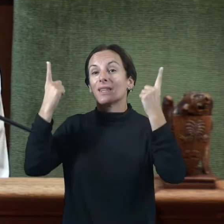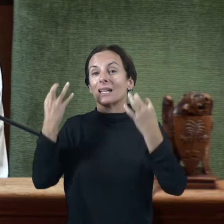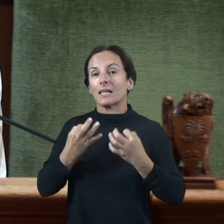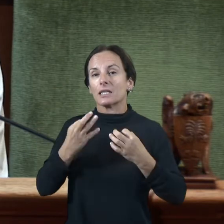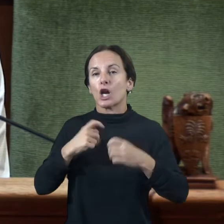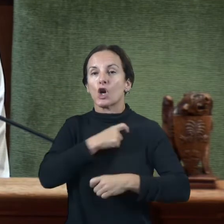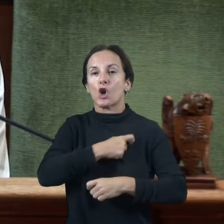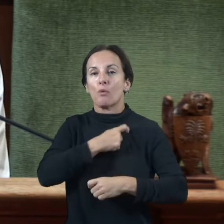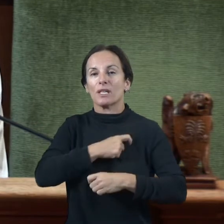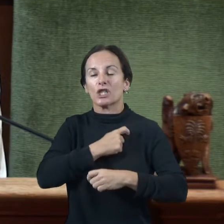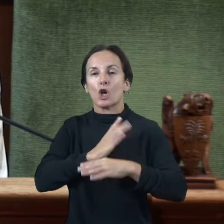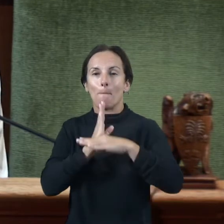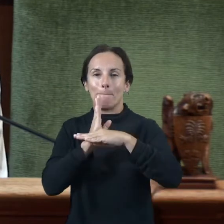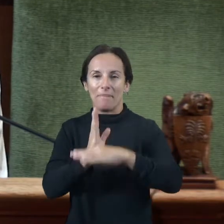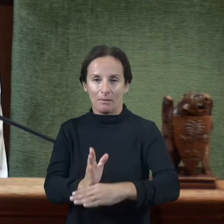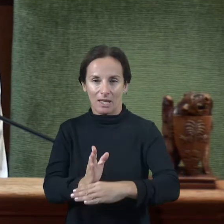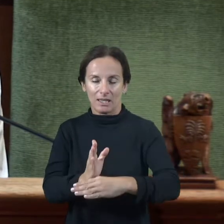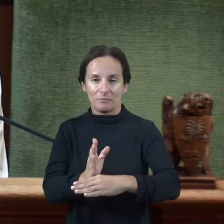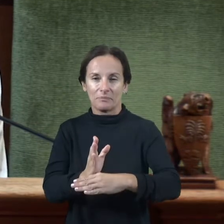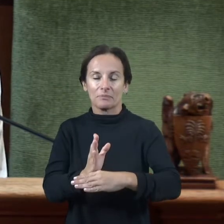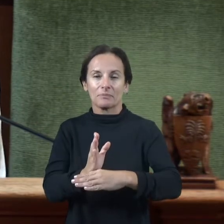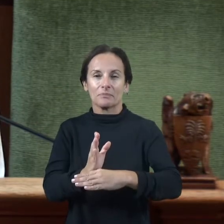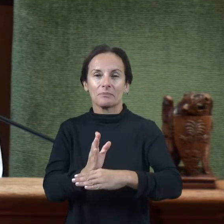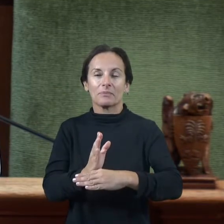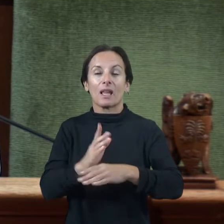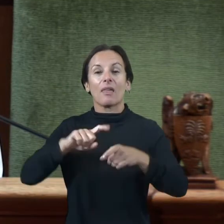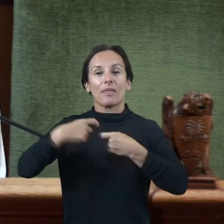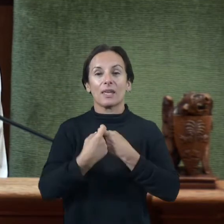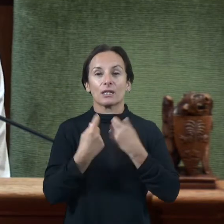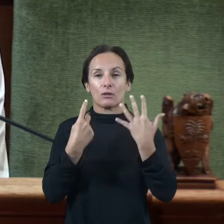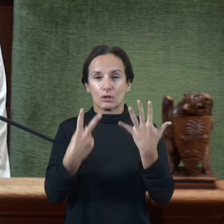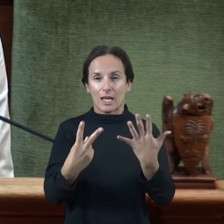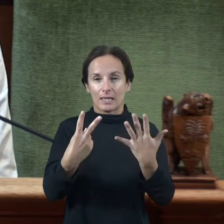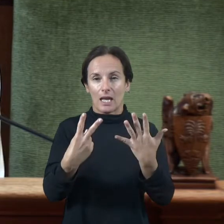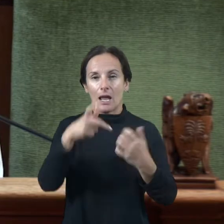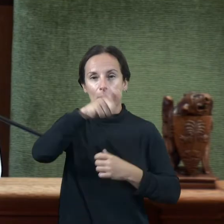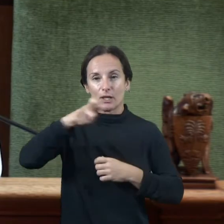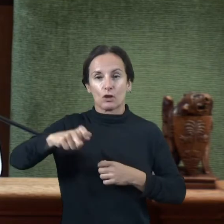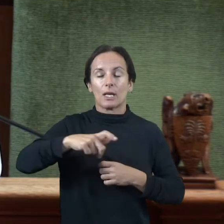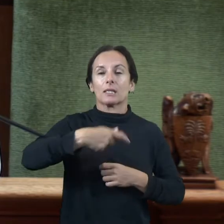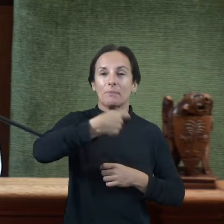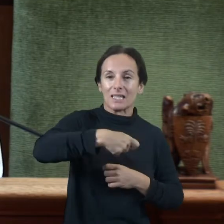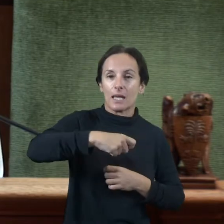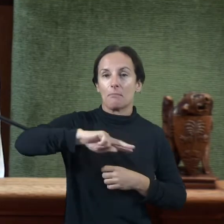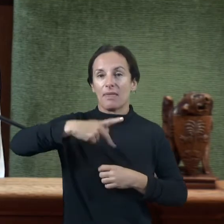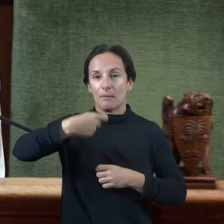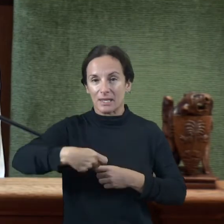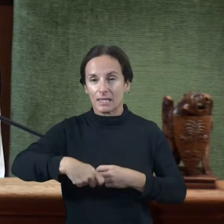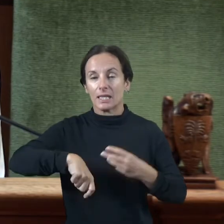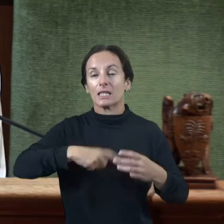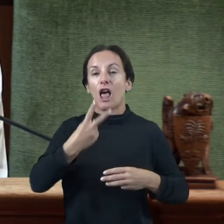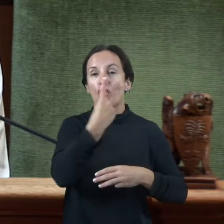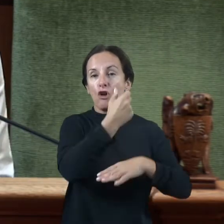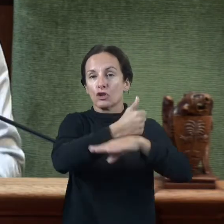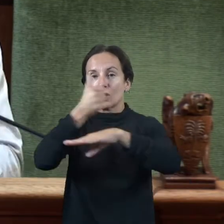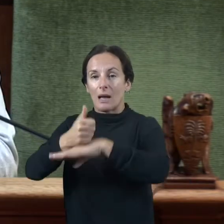aquesta comissió permanent la composen set persones president vicepresidenta els dos cap de serveis de la direcció